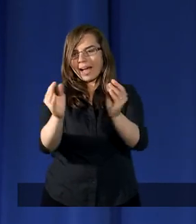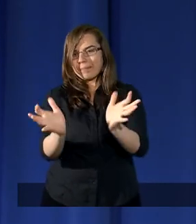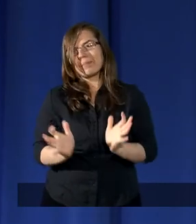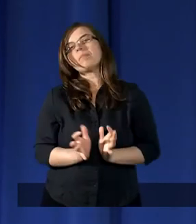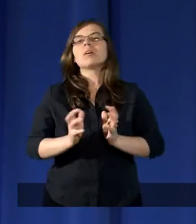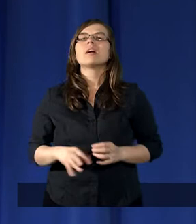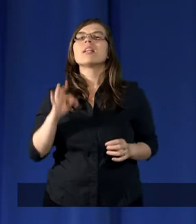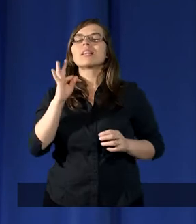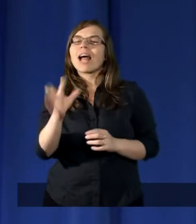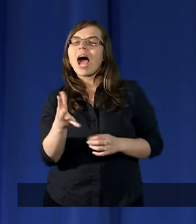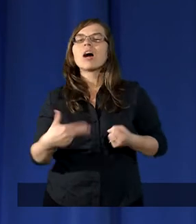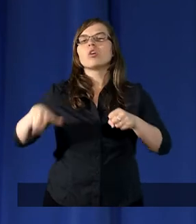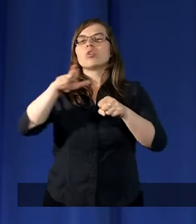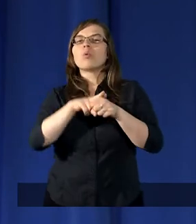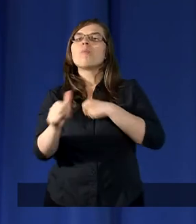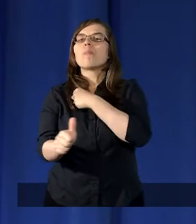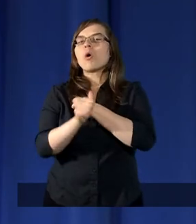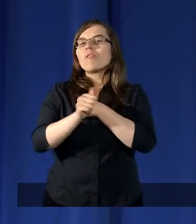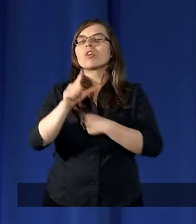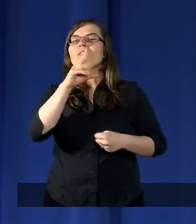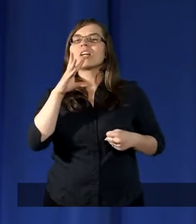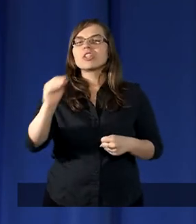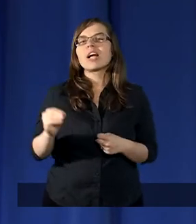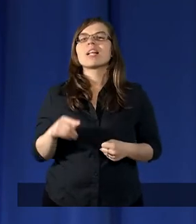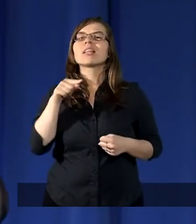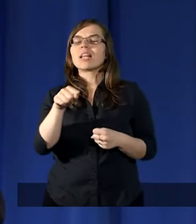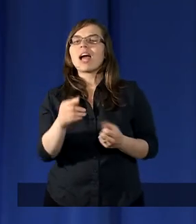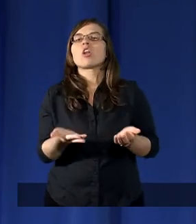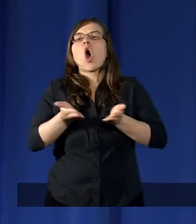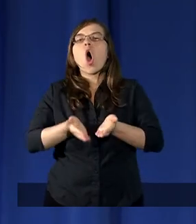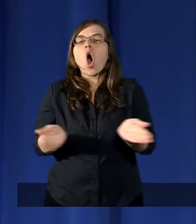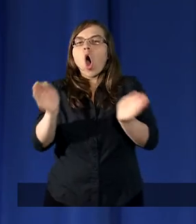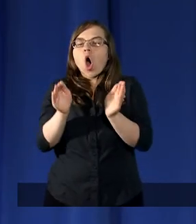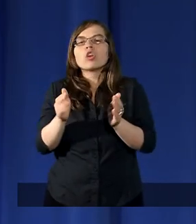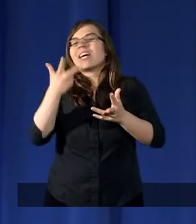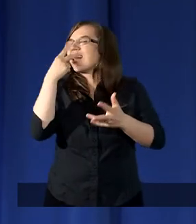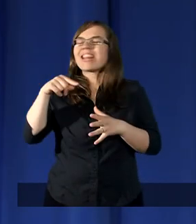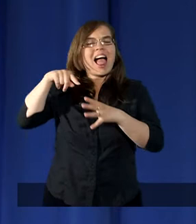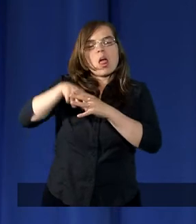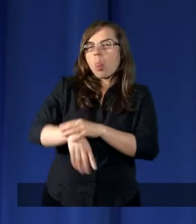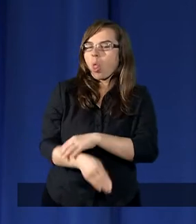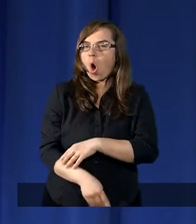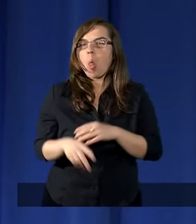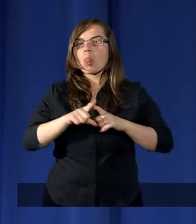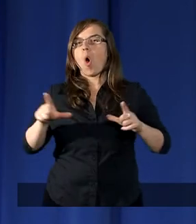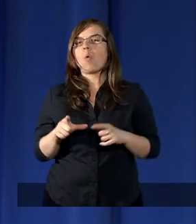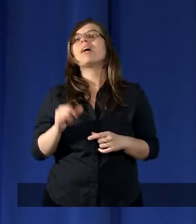taki, który powodował, że ten koszyk nie tonął i tam